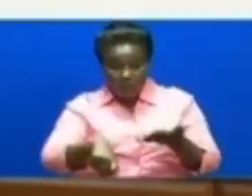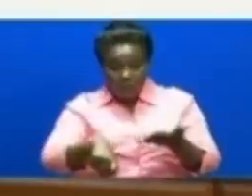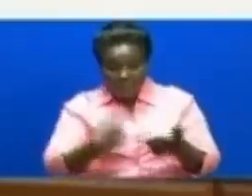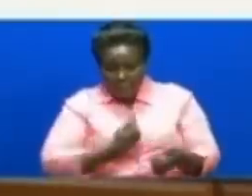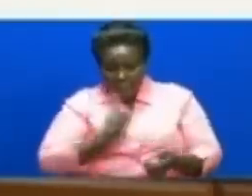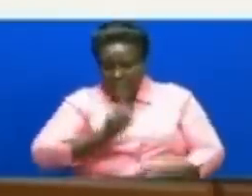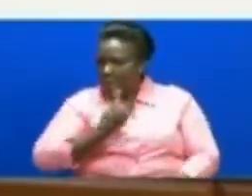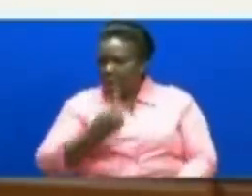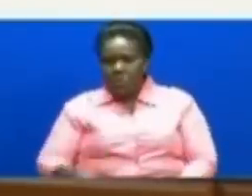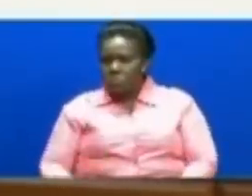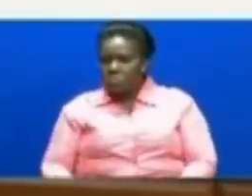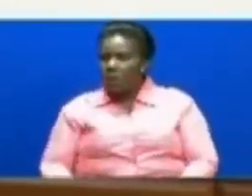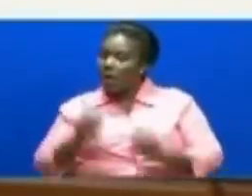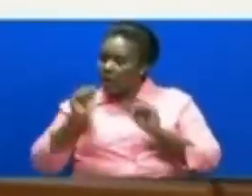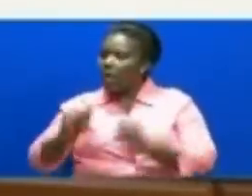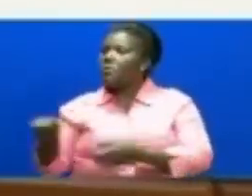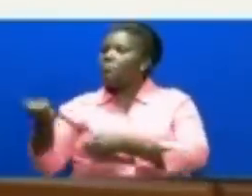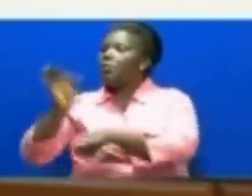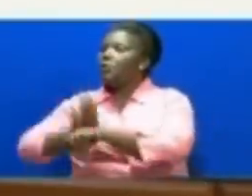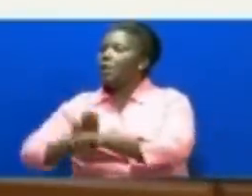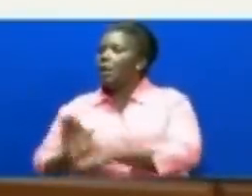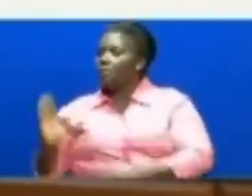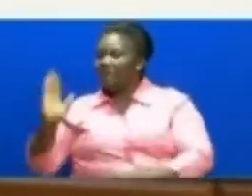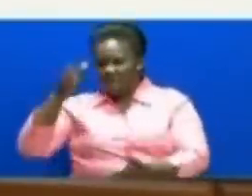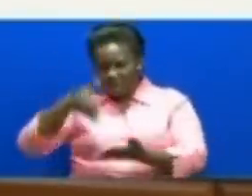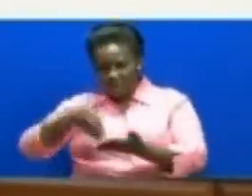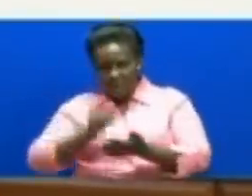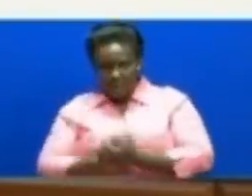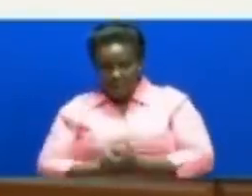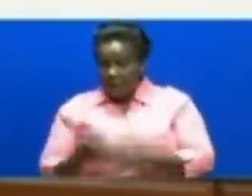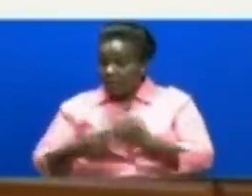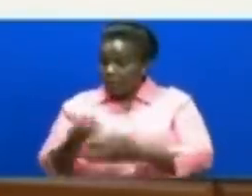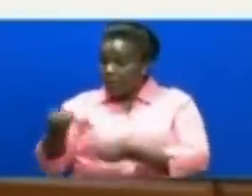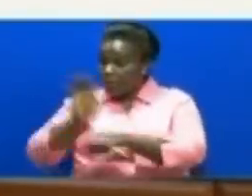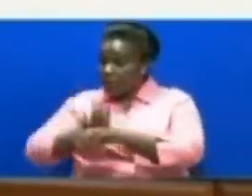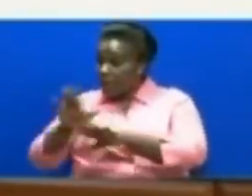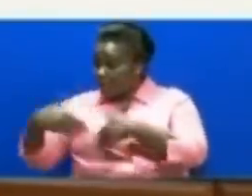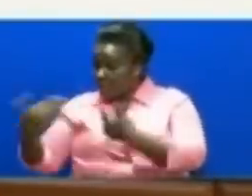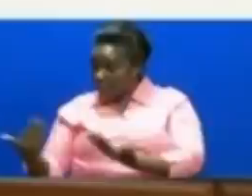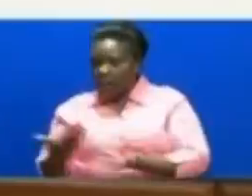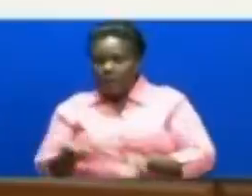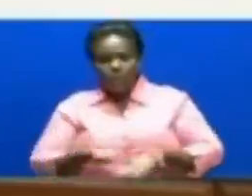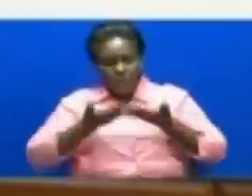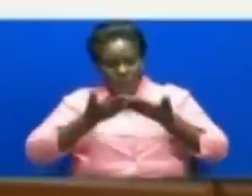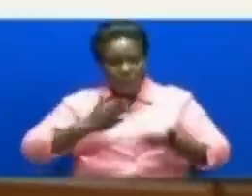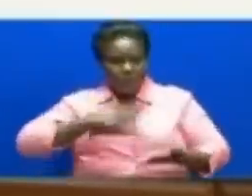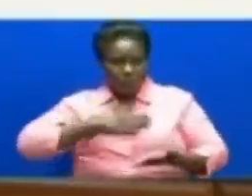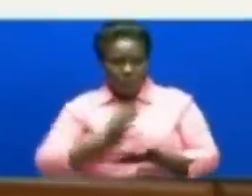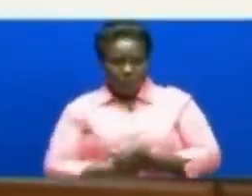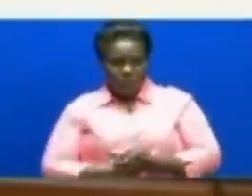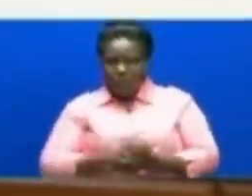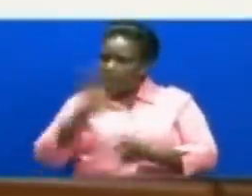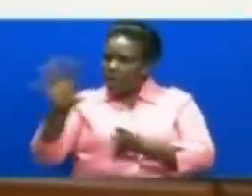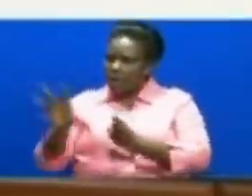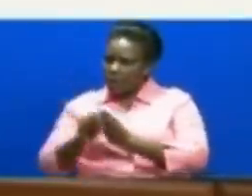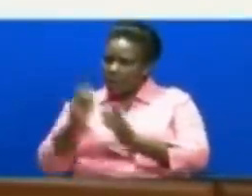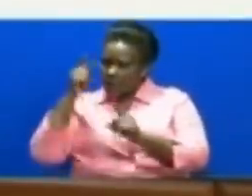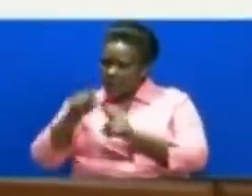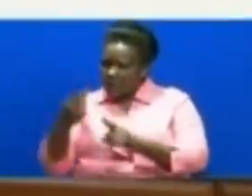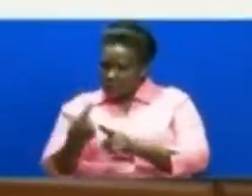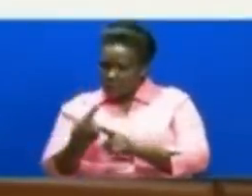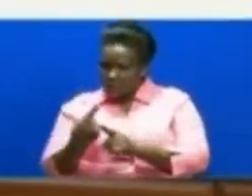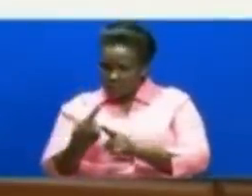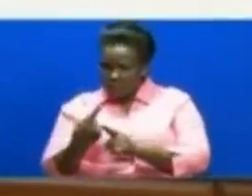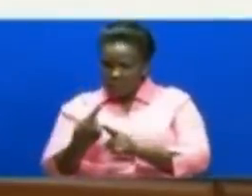wangu Kama watalamu wangu hawapo hua wasaidizu wangu wana kuwepu Na hii yote ni kwa sababu tuya kueka uwazi Kueka uwazi